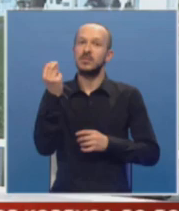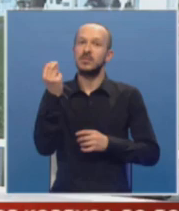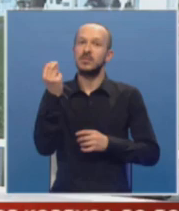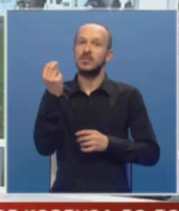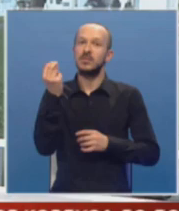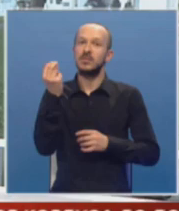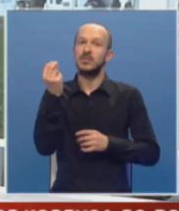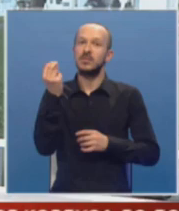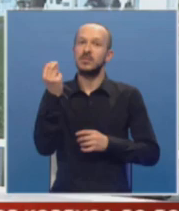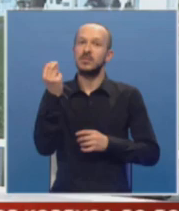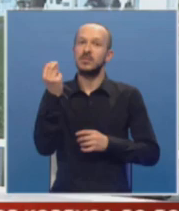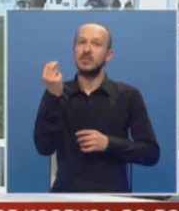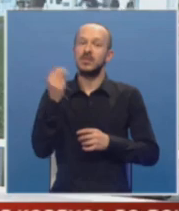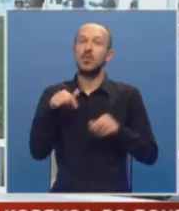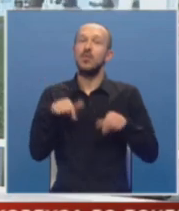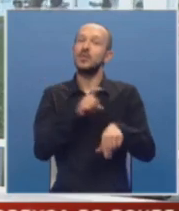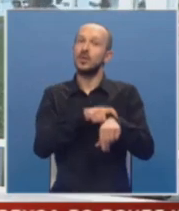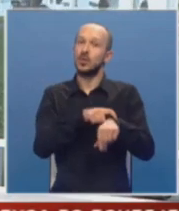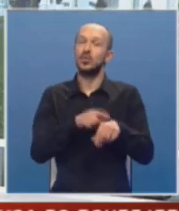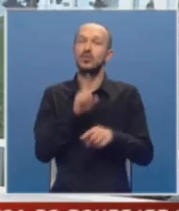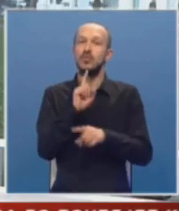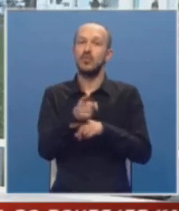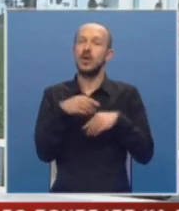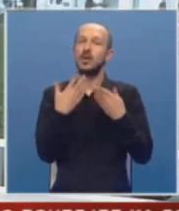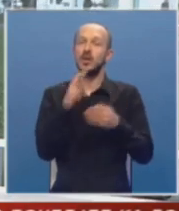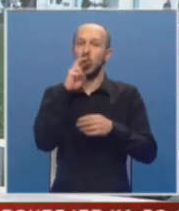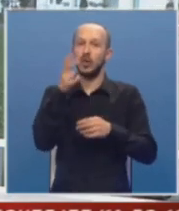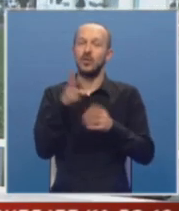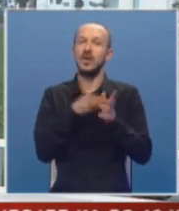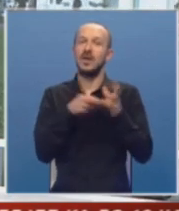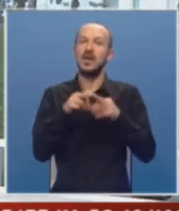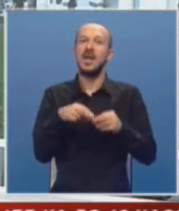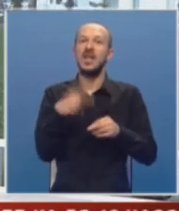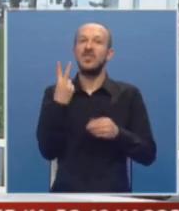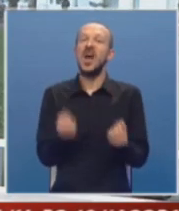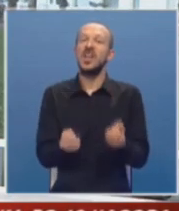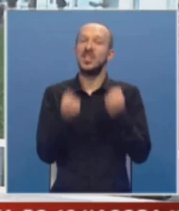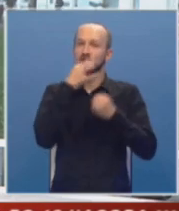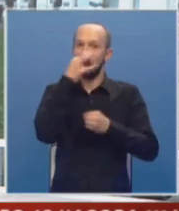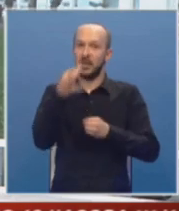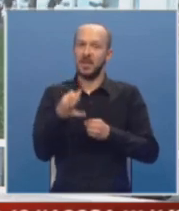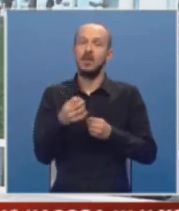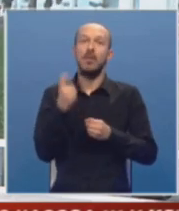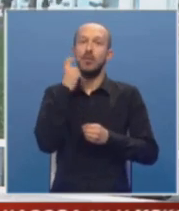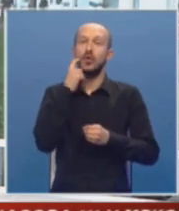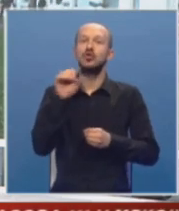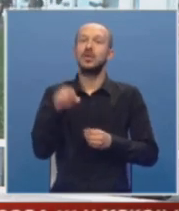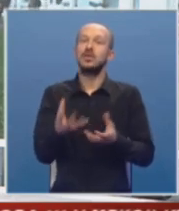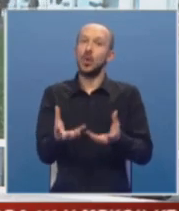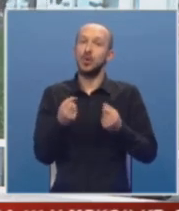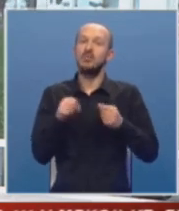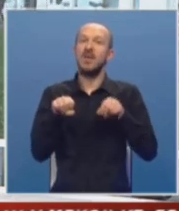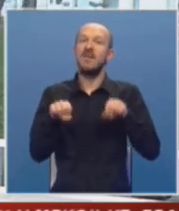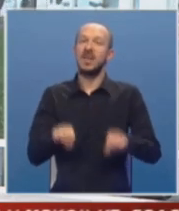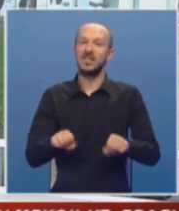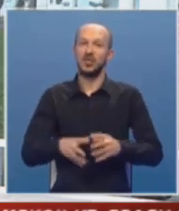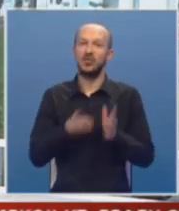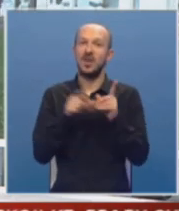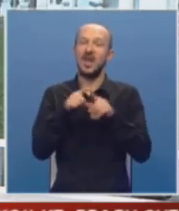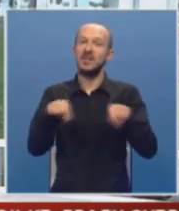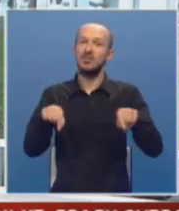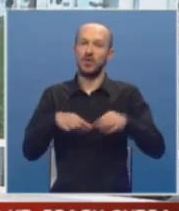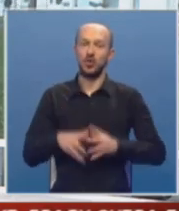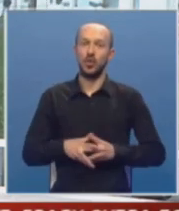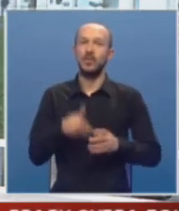Republika Srpska u ovom trenutku mora dati odgovore na dva teška pitanja. Pokuša je da joj se oduzme vlasništvo nad